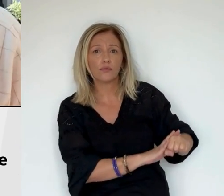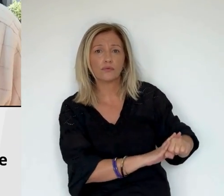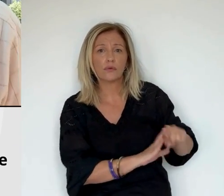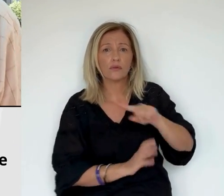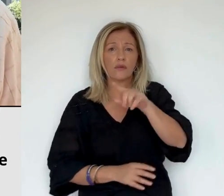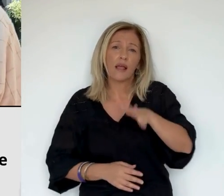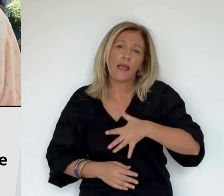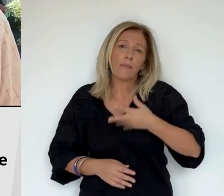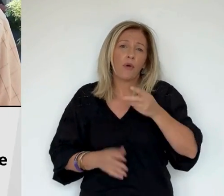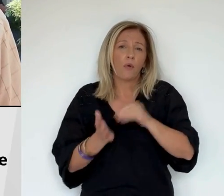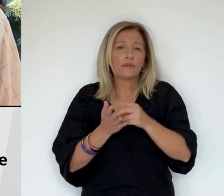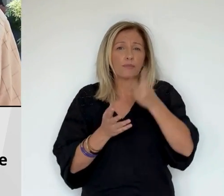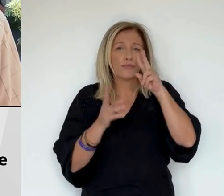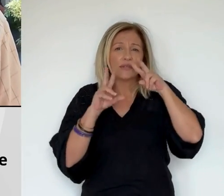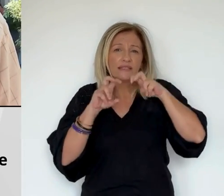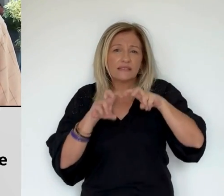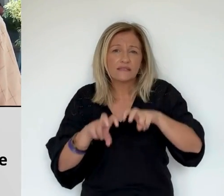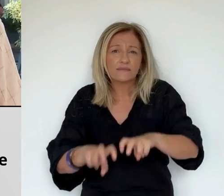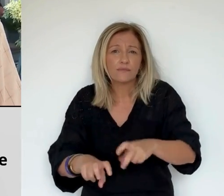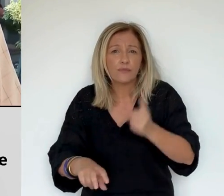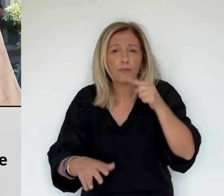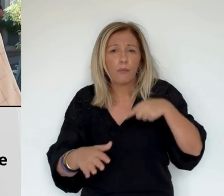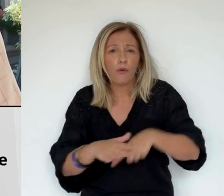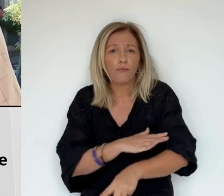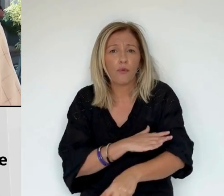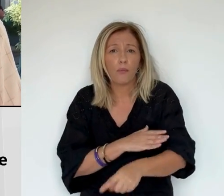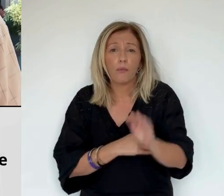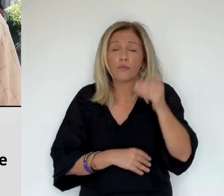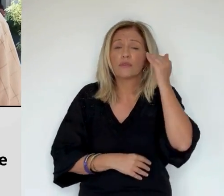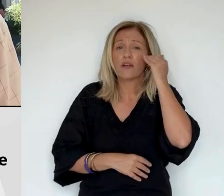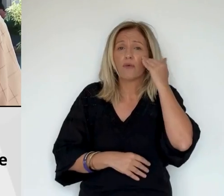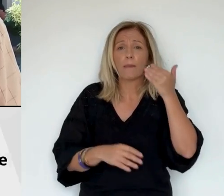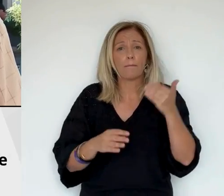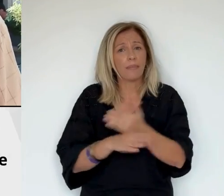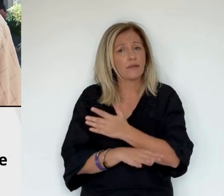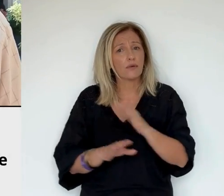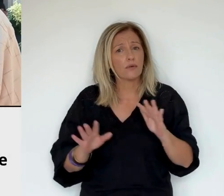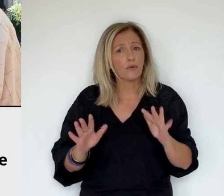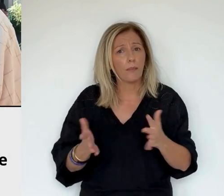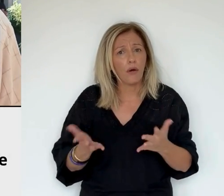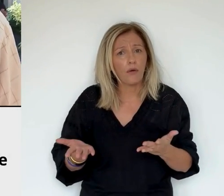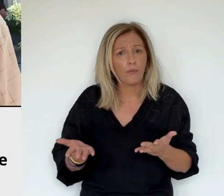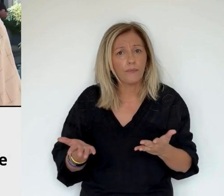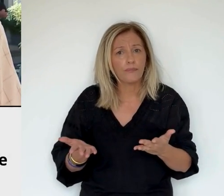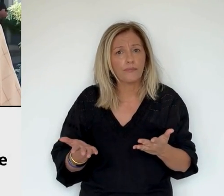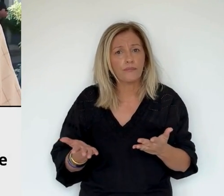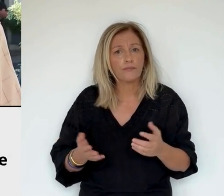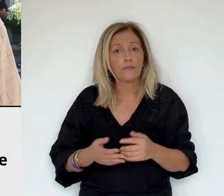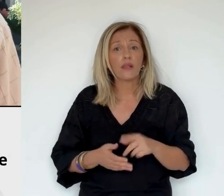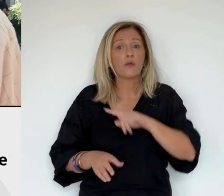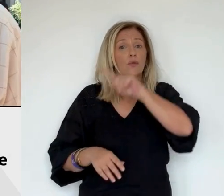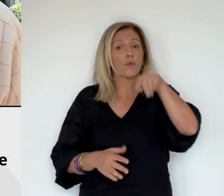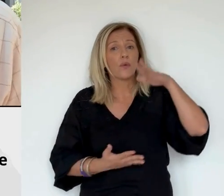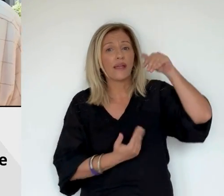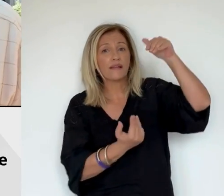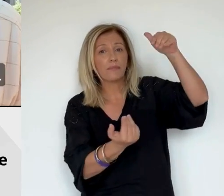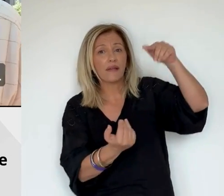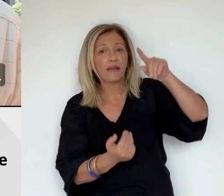ça se dévoile. Maintenant, vous savez, avec les gouvernements